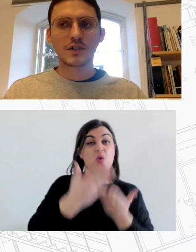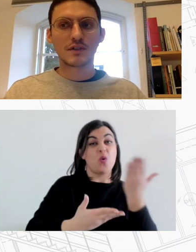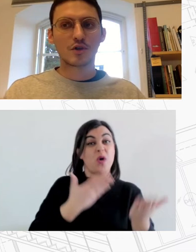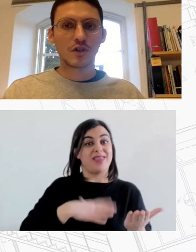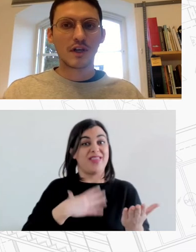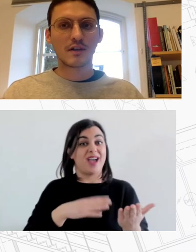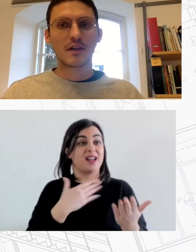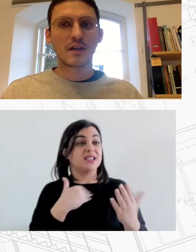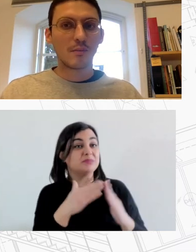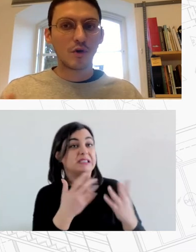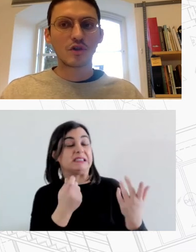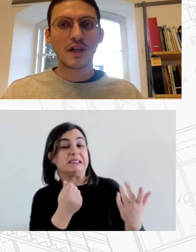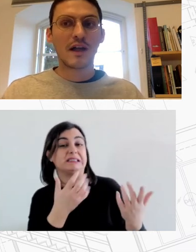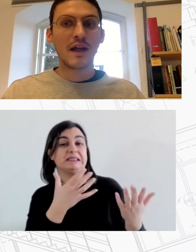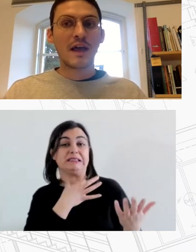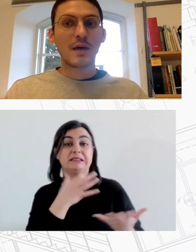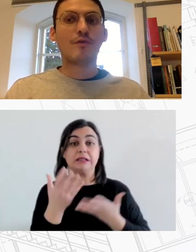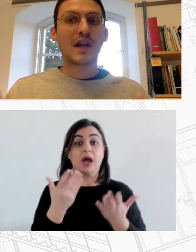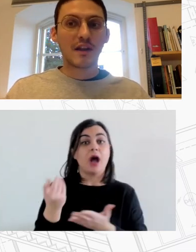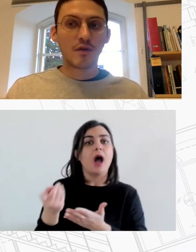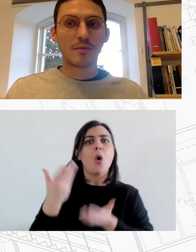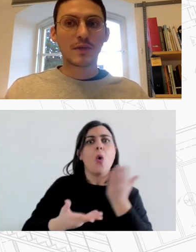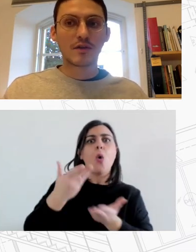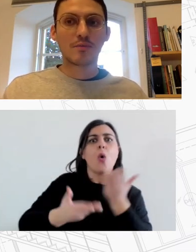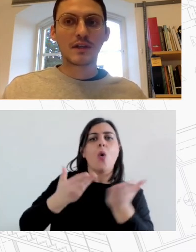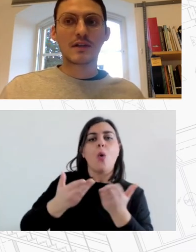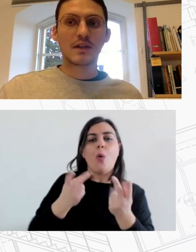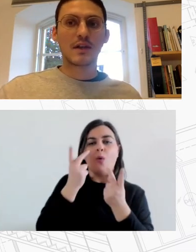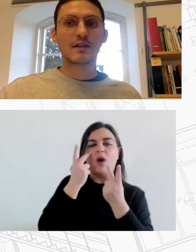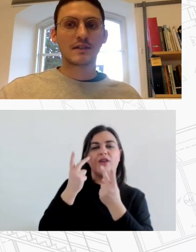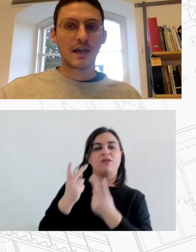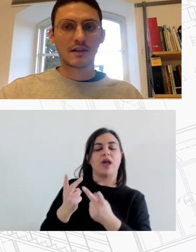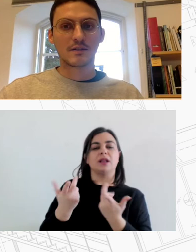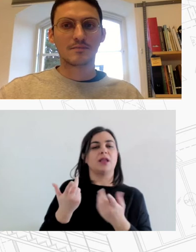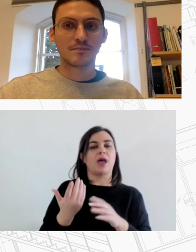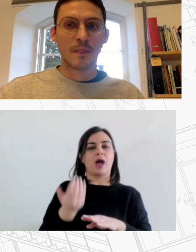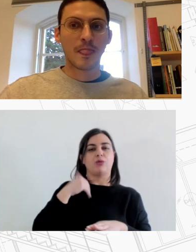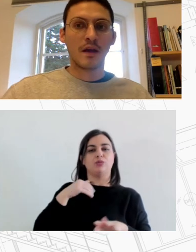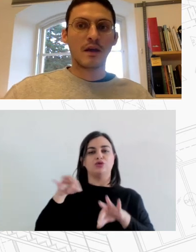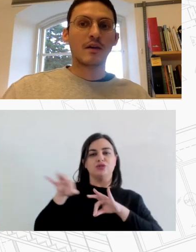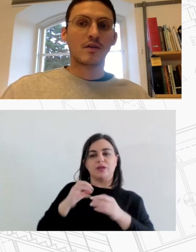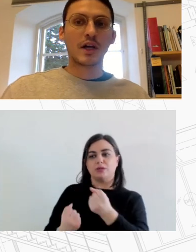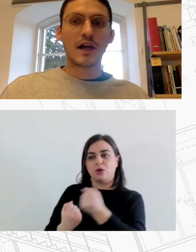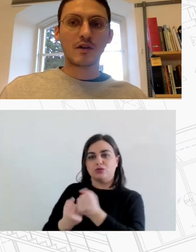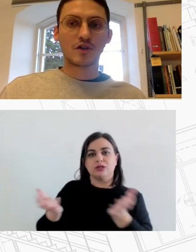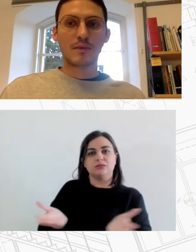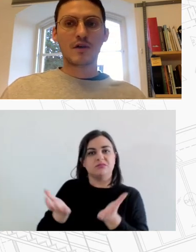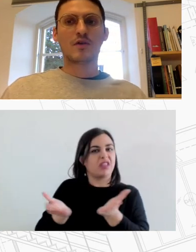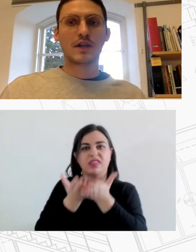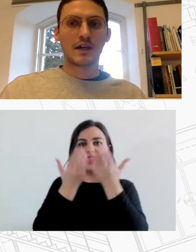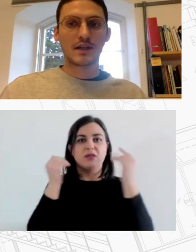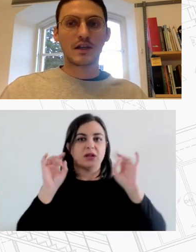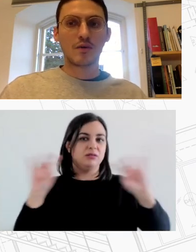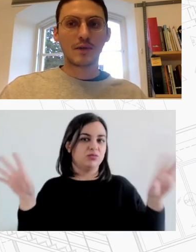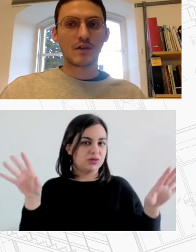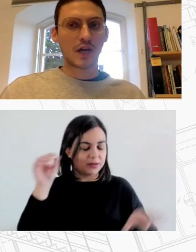πρόσβαση σε προσιτή κατοικία και θα μπορούσαν να επωφεληθούν από μια τοπική στρατηγική για τη στέγαση Τώρα ένα άλλο σημείο